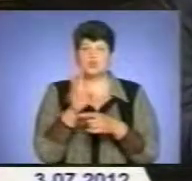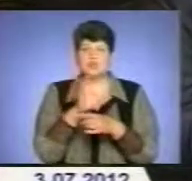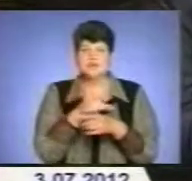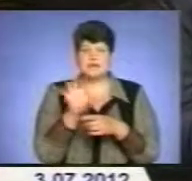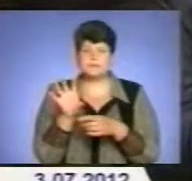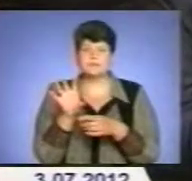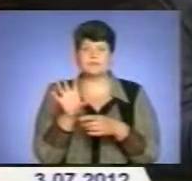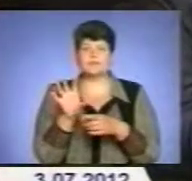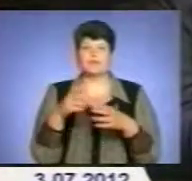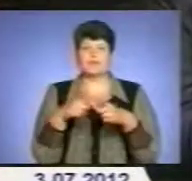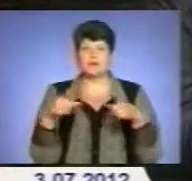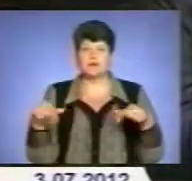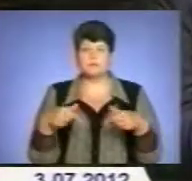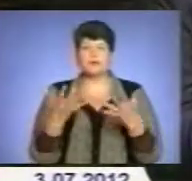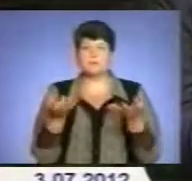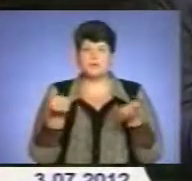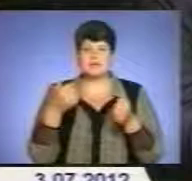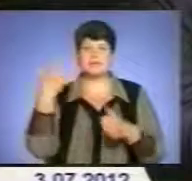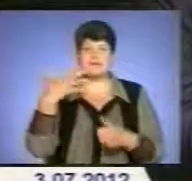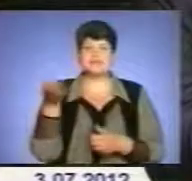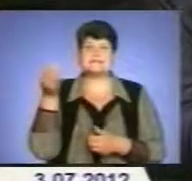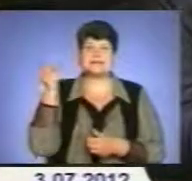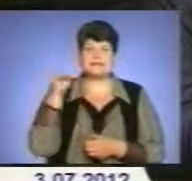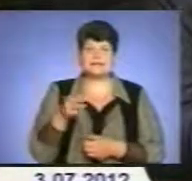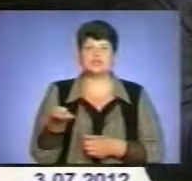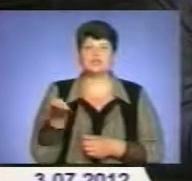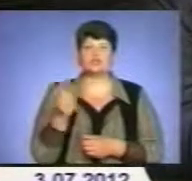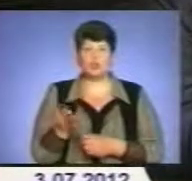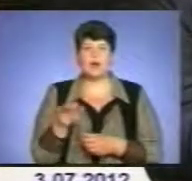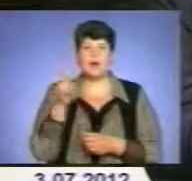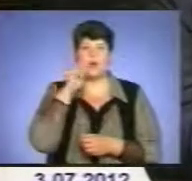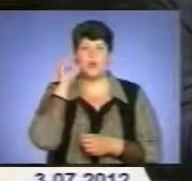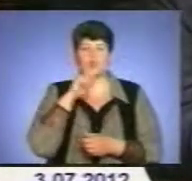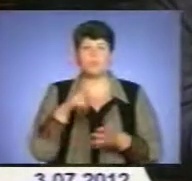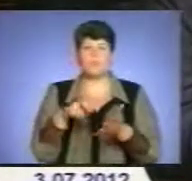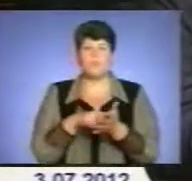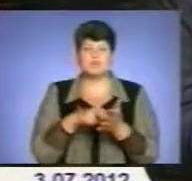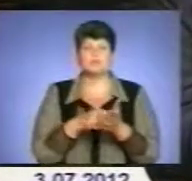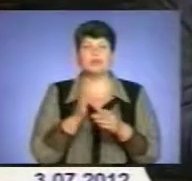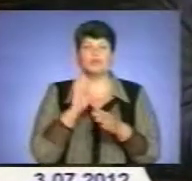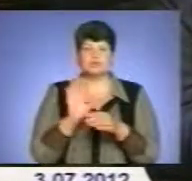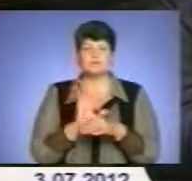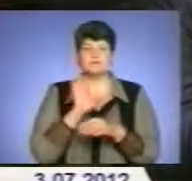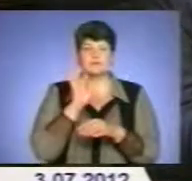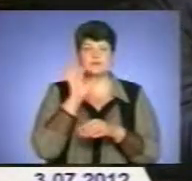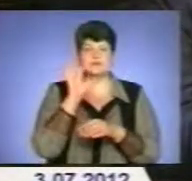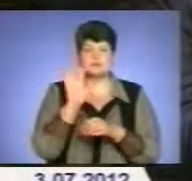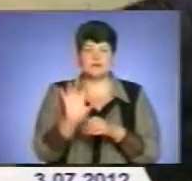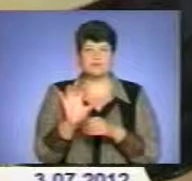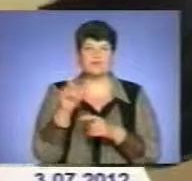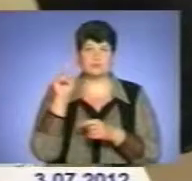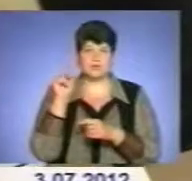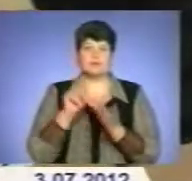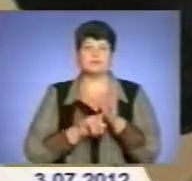телетюнерів в кількісті 50 тисяч штук. «Укрпочта» буде зберігати їх доставку вже з понедельника.